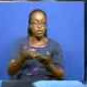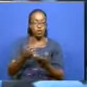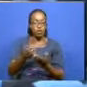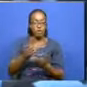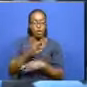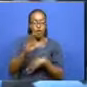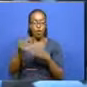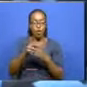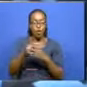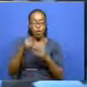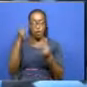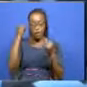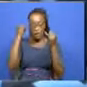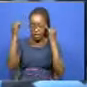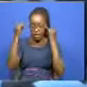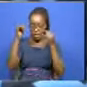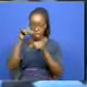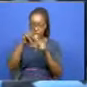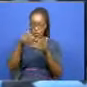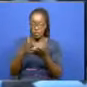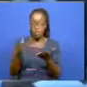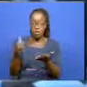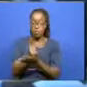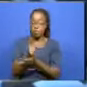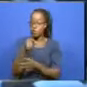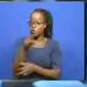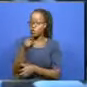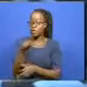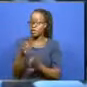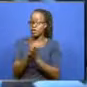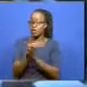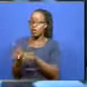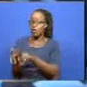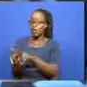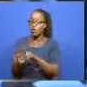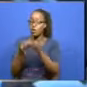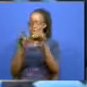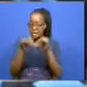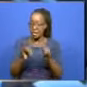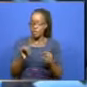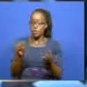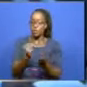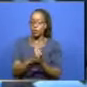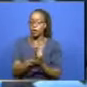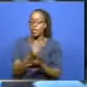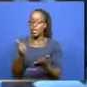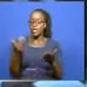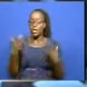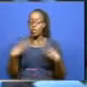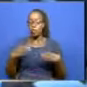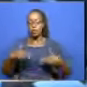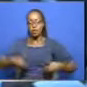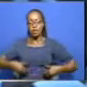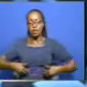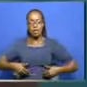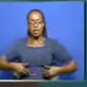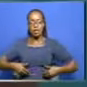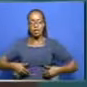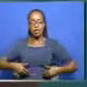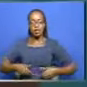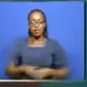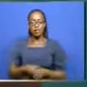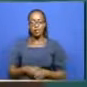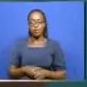idea about KIOC. Getting employment for yourself and also trying to employ other people, other young people along the way.